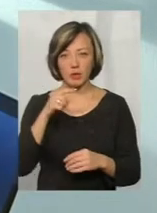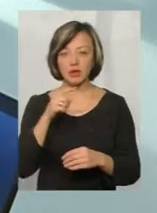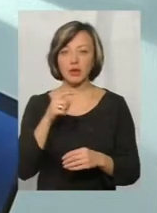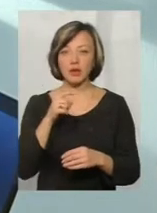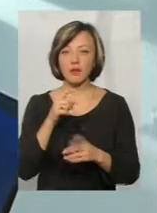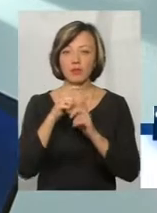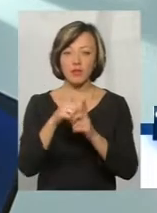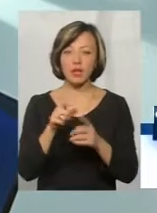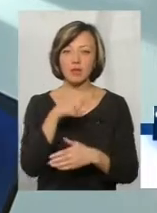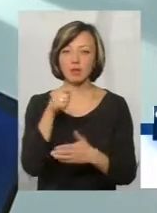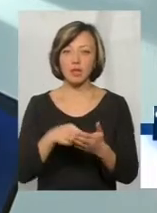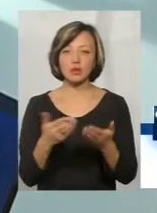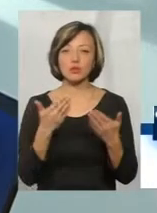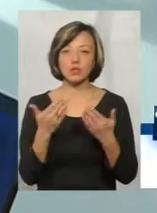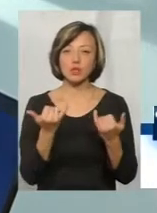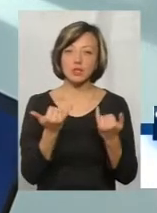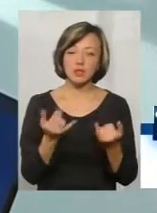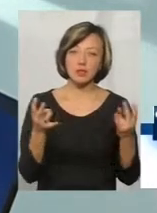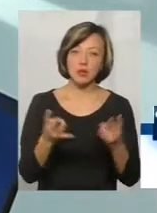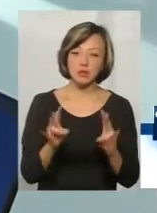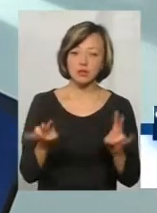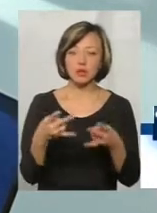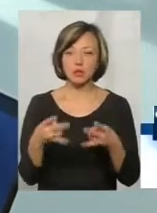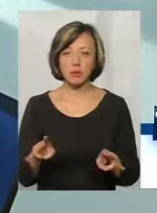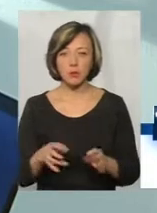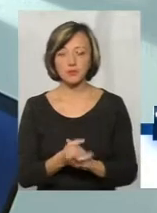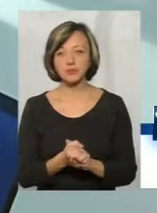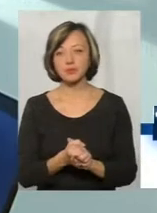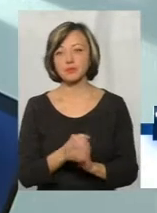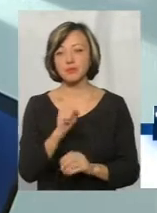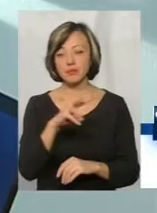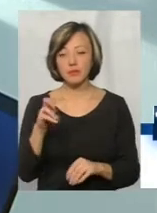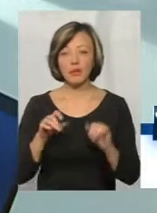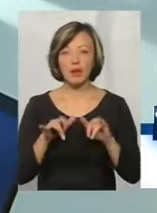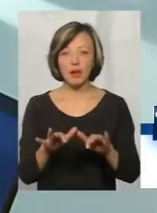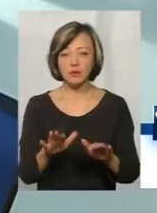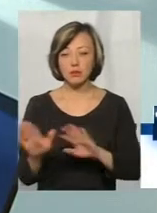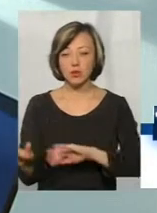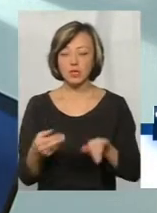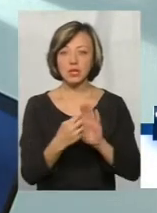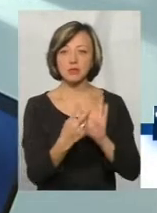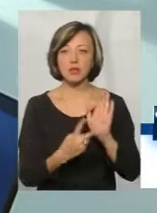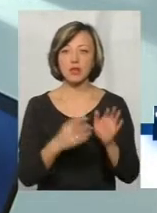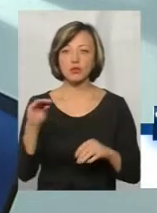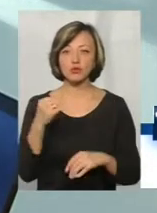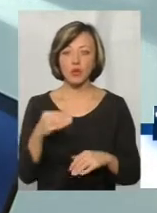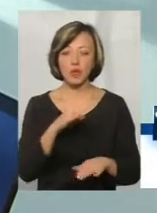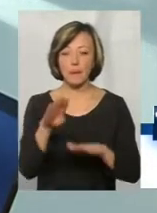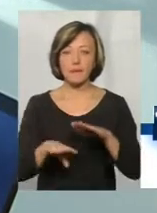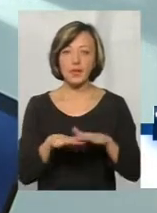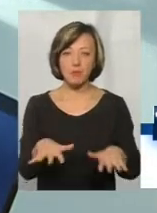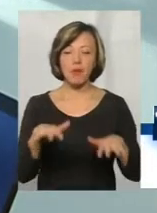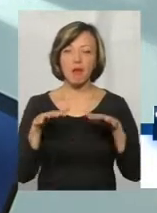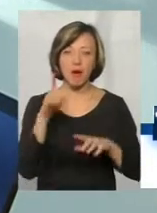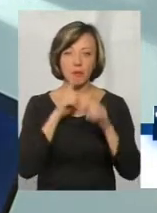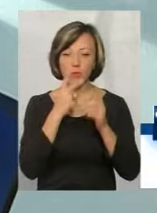на питання, які стосуються того, чи на часі ця реформа, чи не на часі. Але акція, яка пройшла 17 жовтня під парламентом, показала